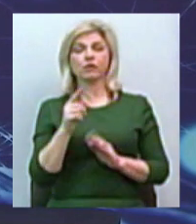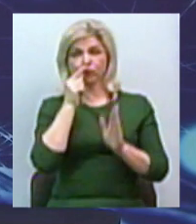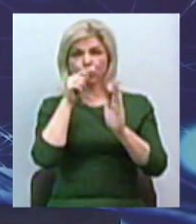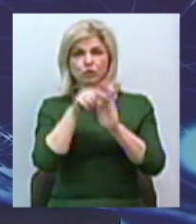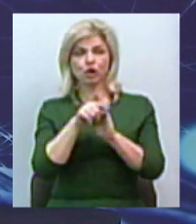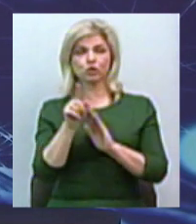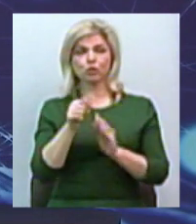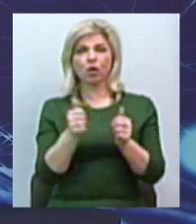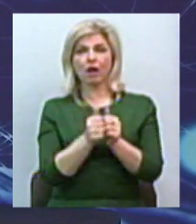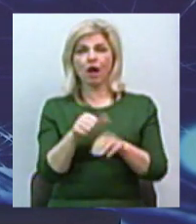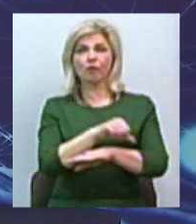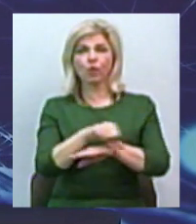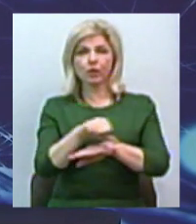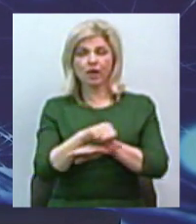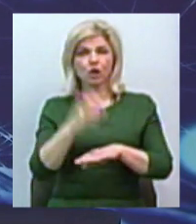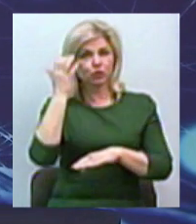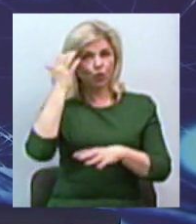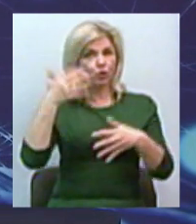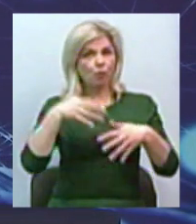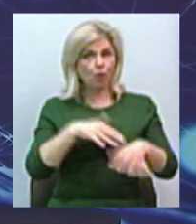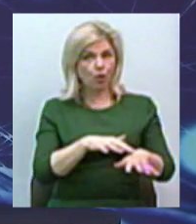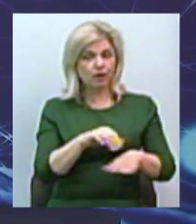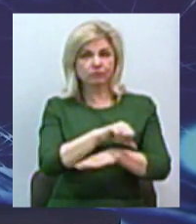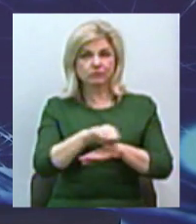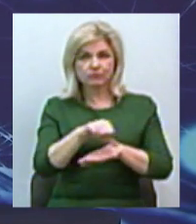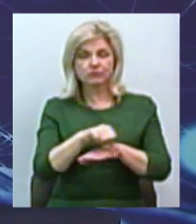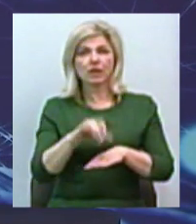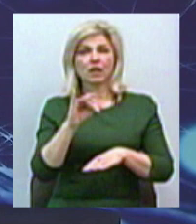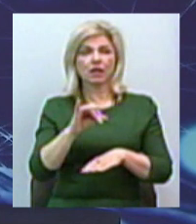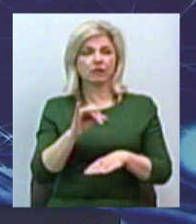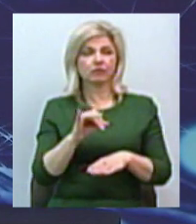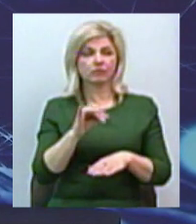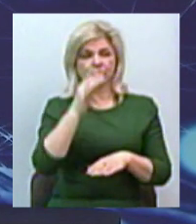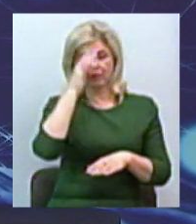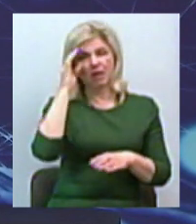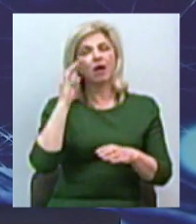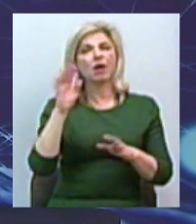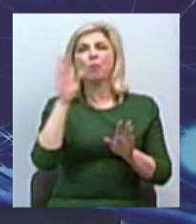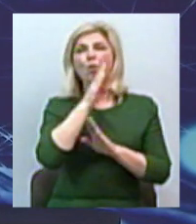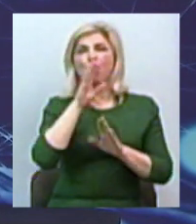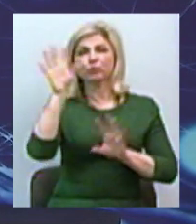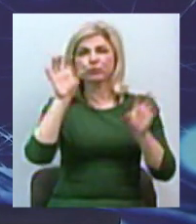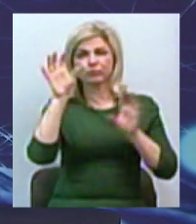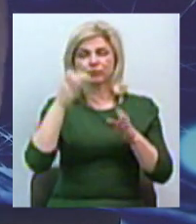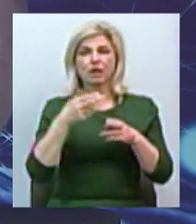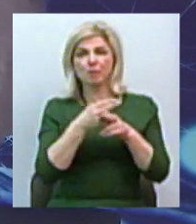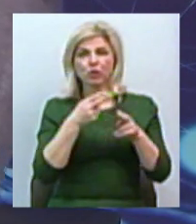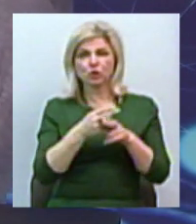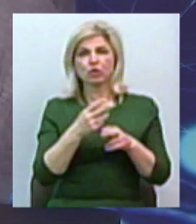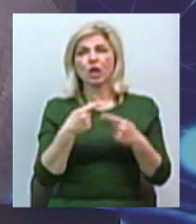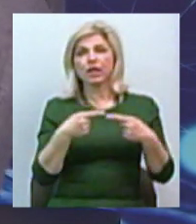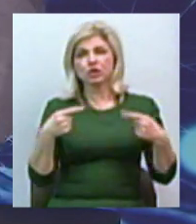на прикордонні, на узбережжі Чорного моря. Відлуння, перешкоди, погодження з іншими країнами.